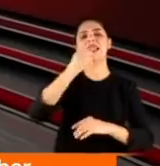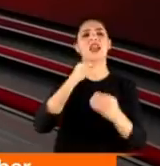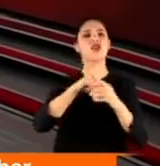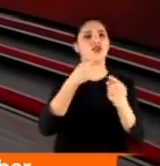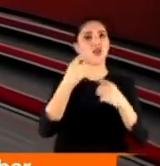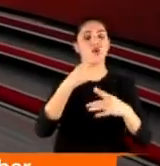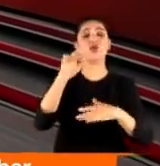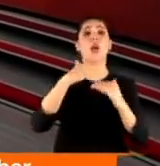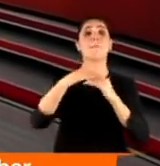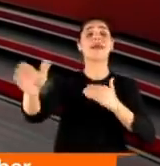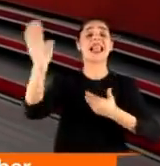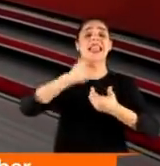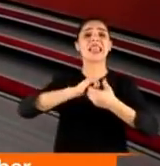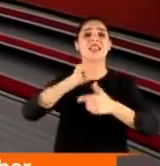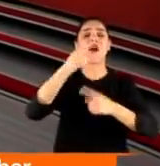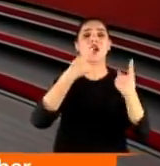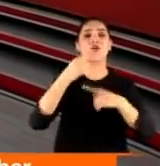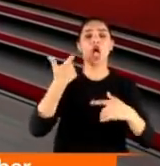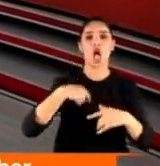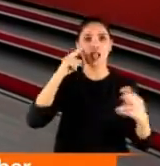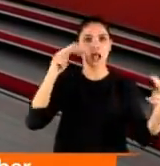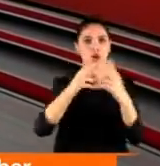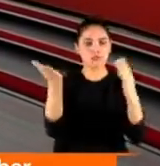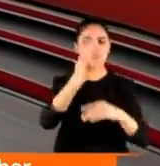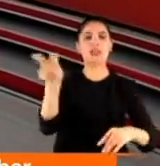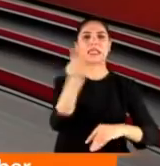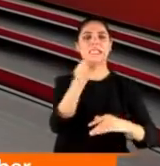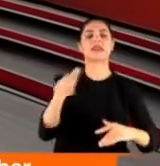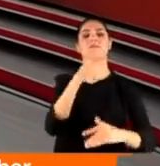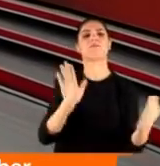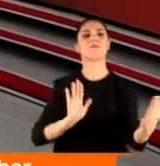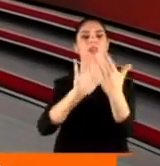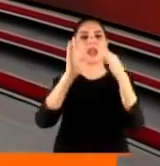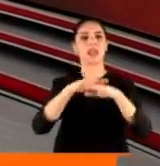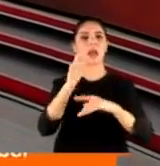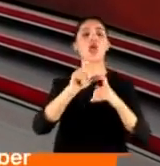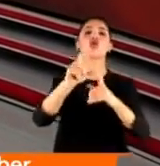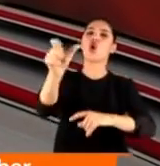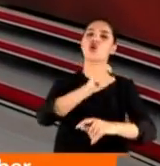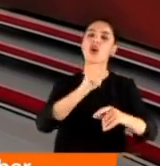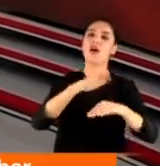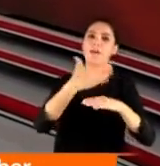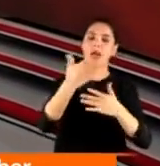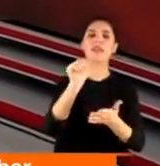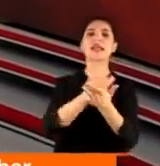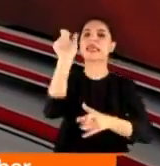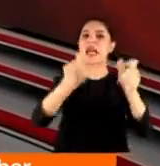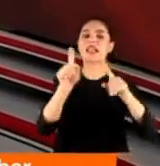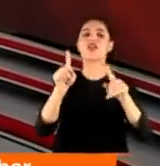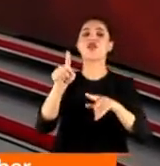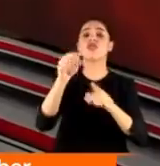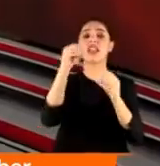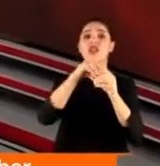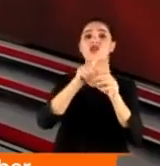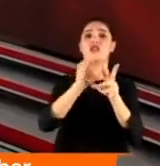Millet İttifakı'nın ikili özel baş başa görüşmenin sonrası kameraların karşısına da çıktı. Soruları yanıtladılar, habercilerine aldıkları notlarda